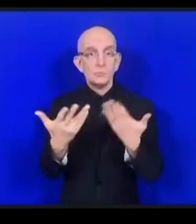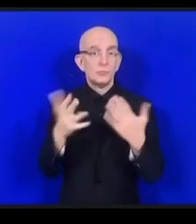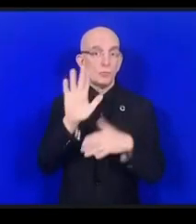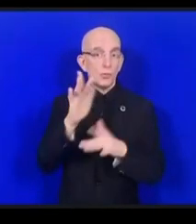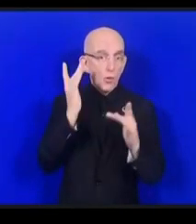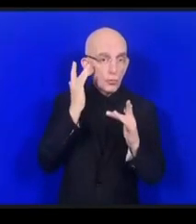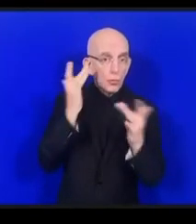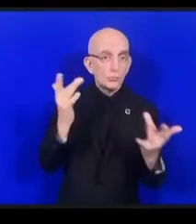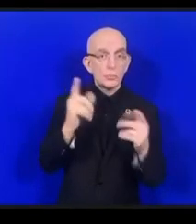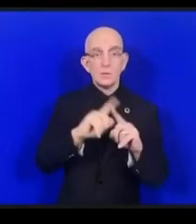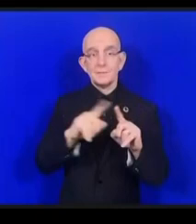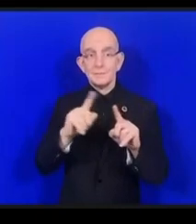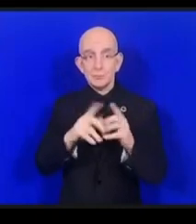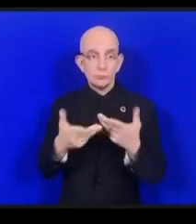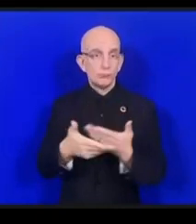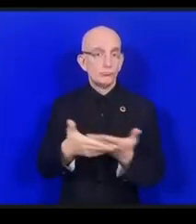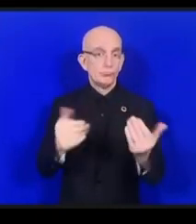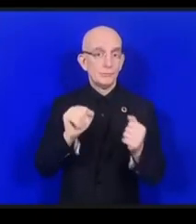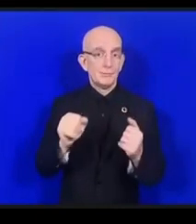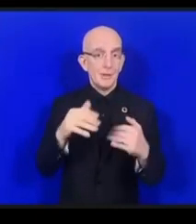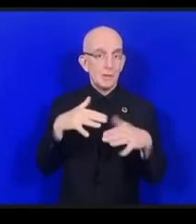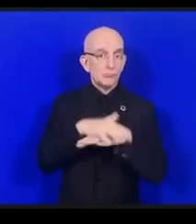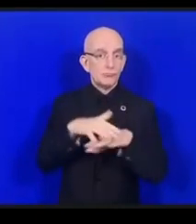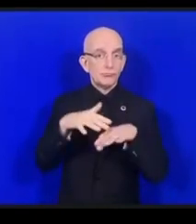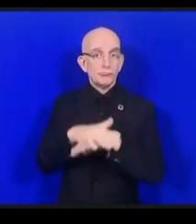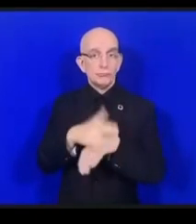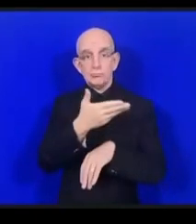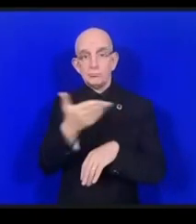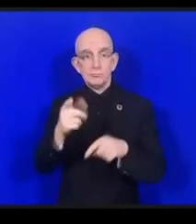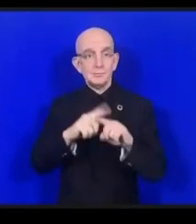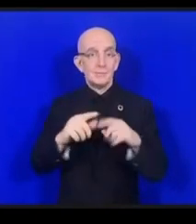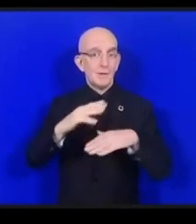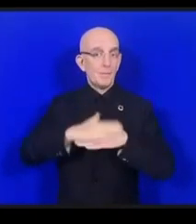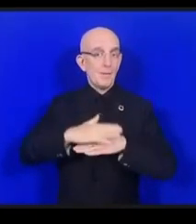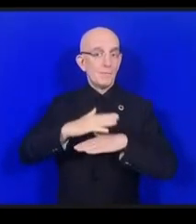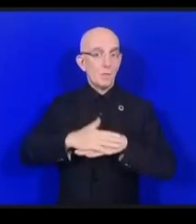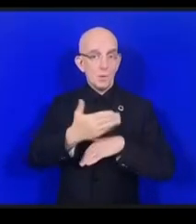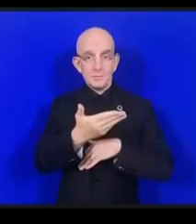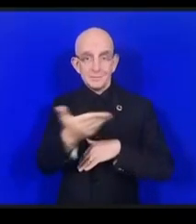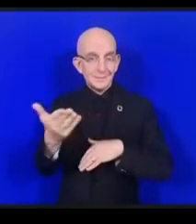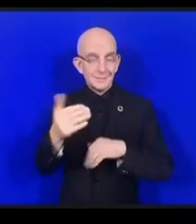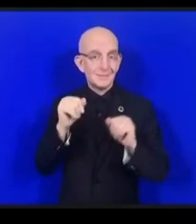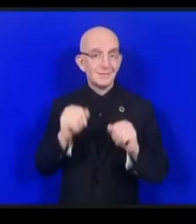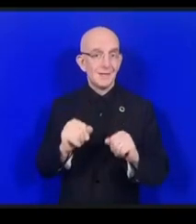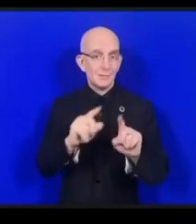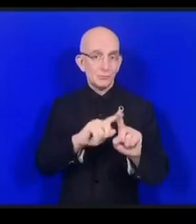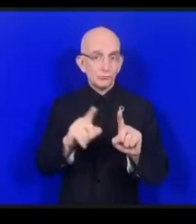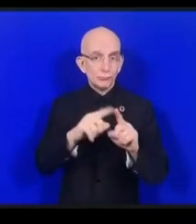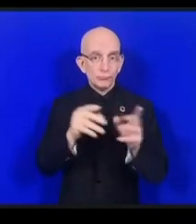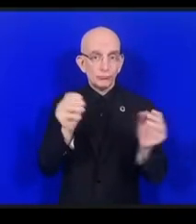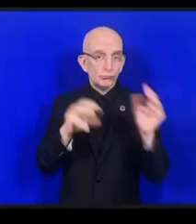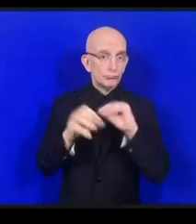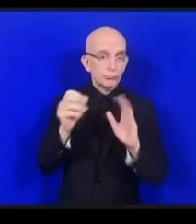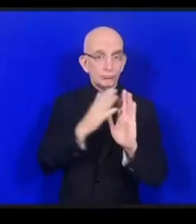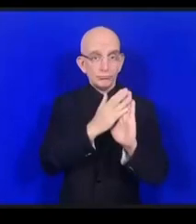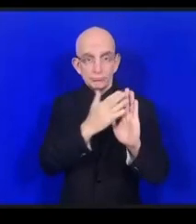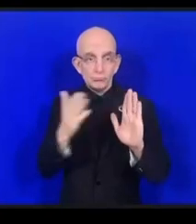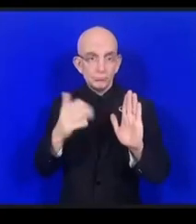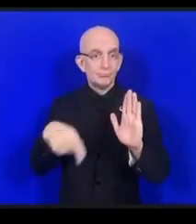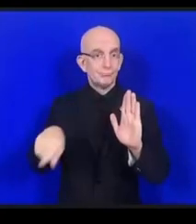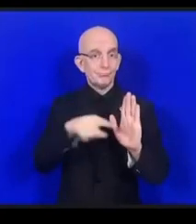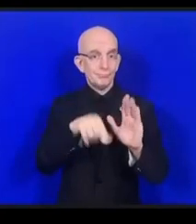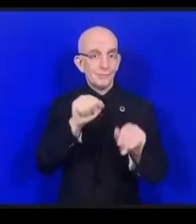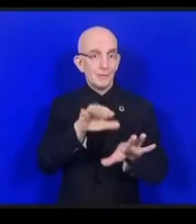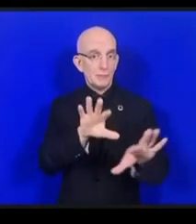avec les plateformes des bibliothèques. Cela doit être bien décrit, sain au niveau pédagogique et